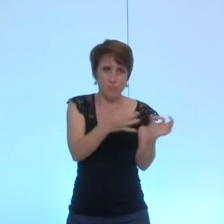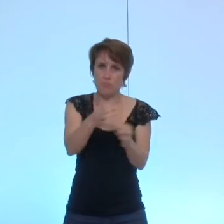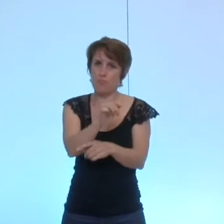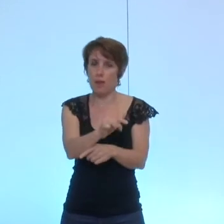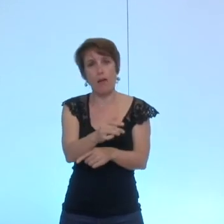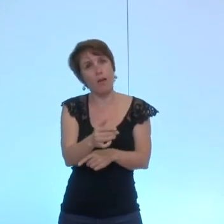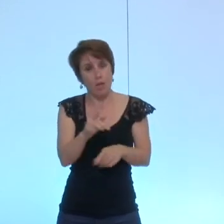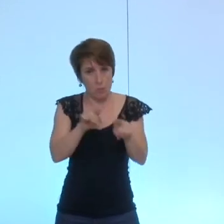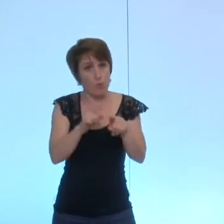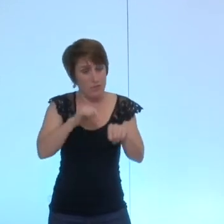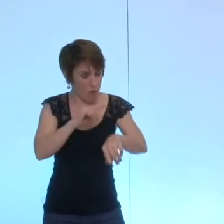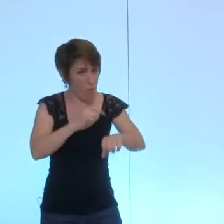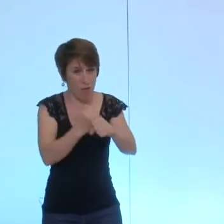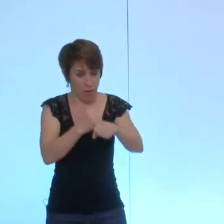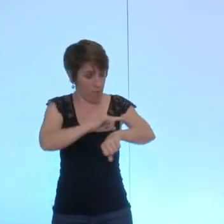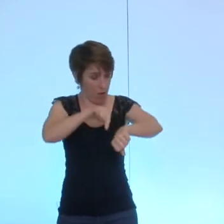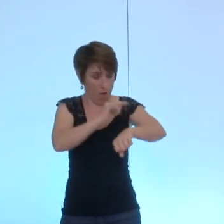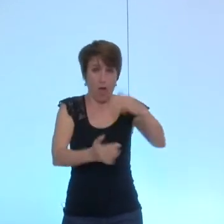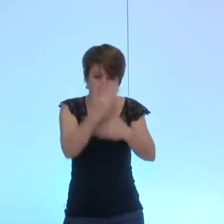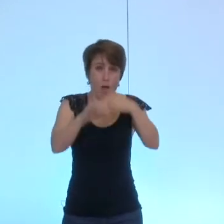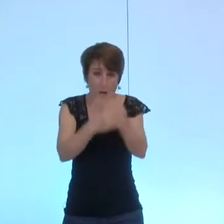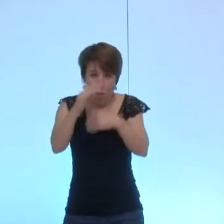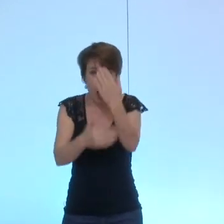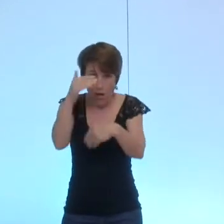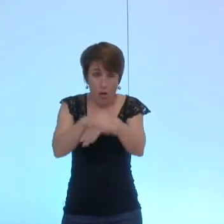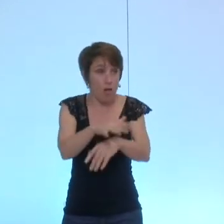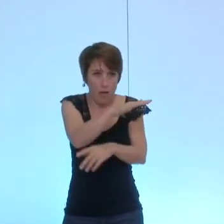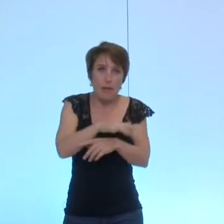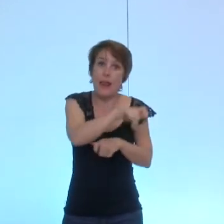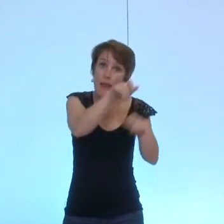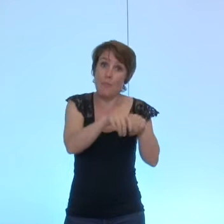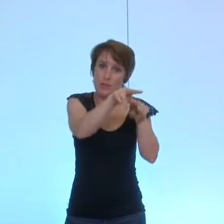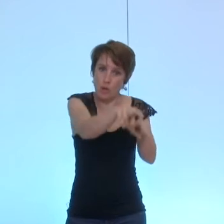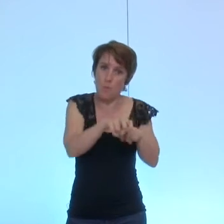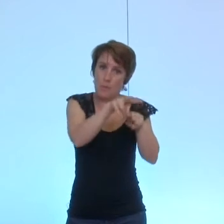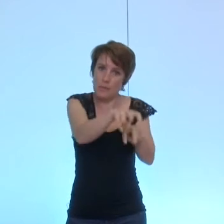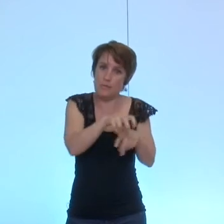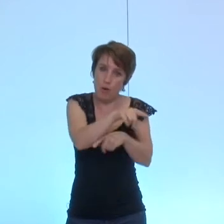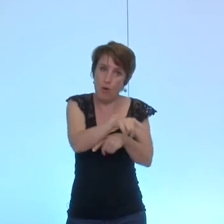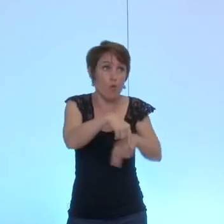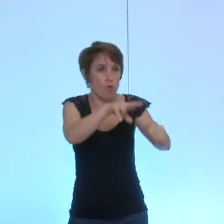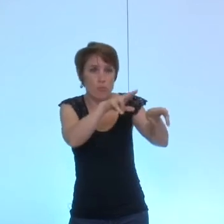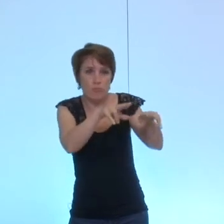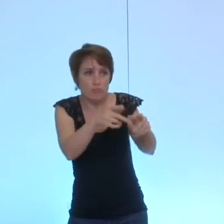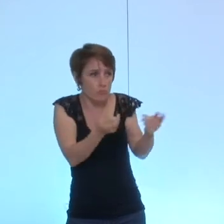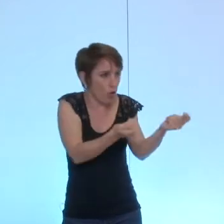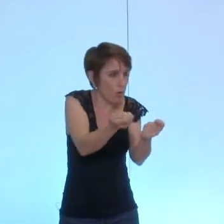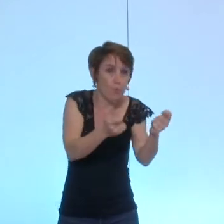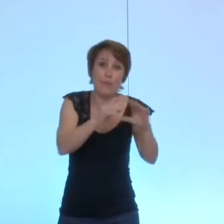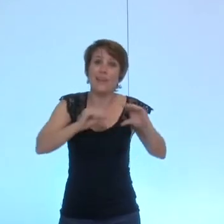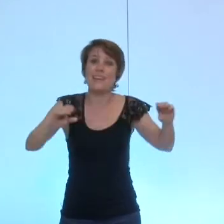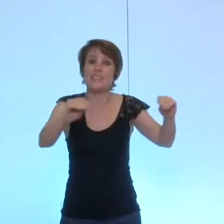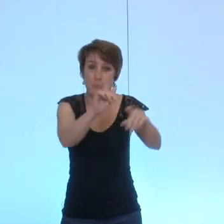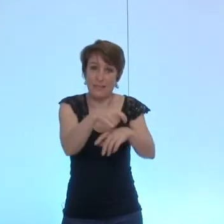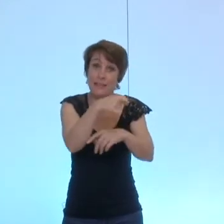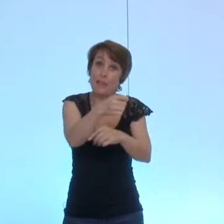compter son temps vous le savez très bien et ces paysans non seulement ils entretiennent les espaces naturels comme on le dit aujourd'hui mais je vais vous